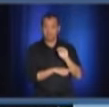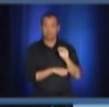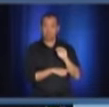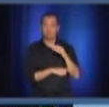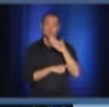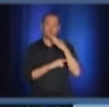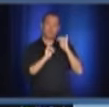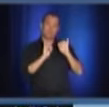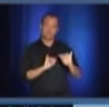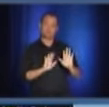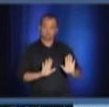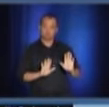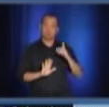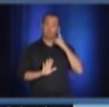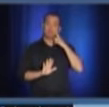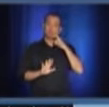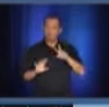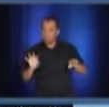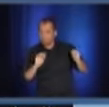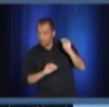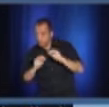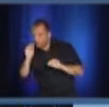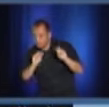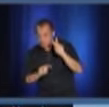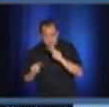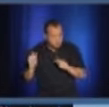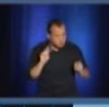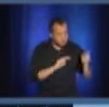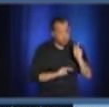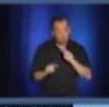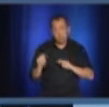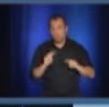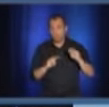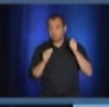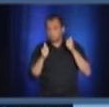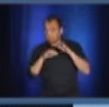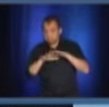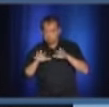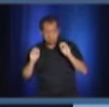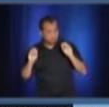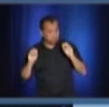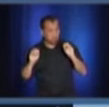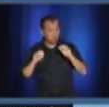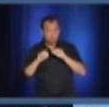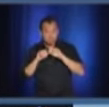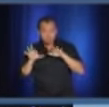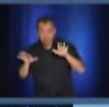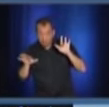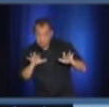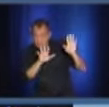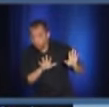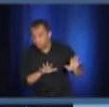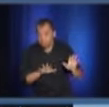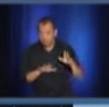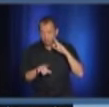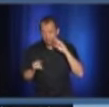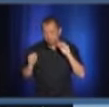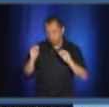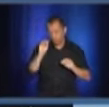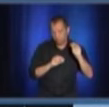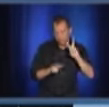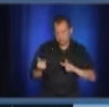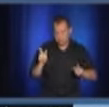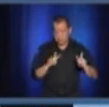effets que ça peut représenter. Est-ce qu'on va avoir des éclosions associées à des spectacles ou pas? Je pense qu'on va être capables de voir. Moi, j'ai confiance que si les gens